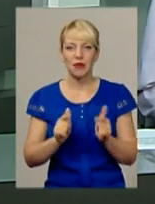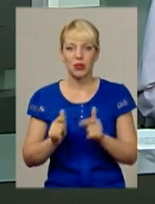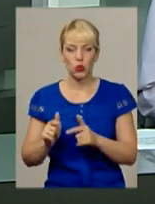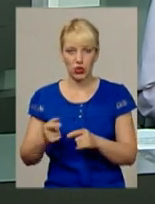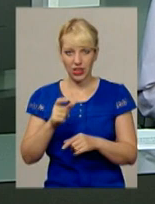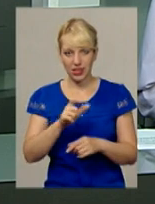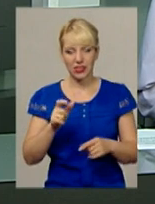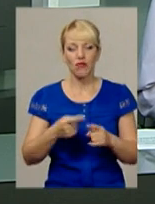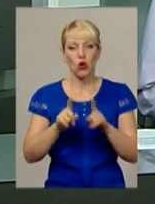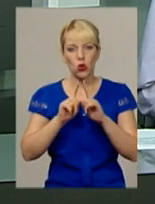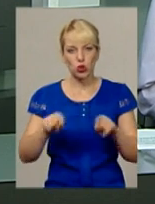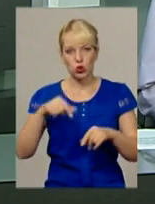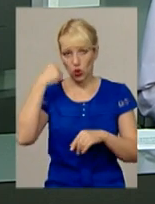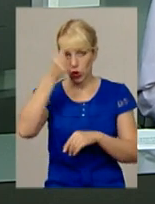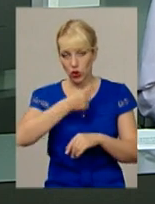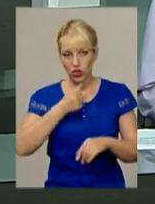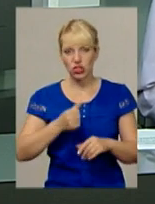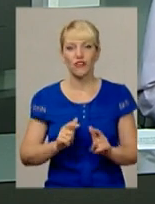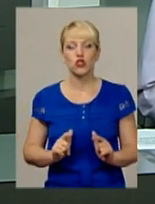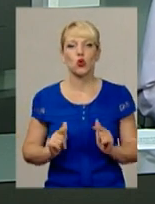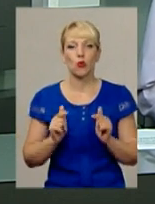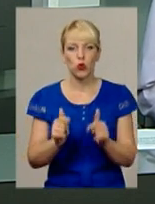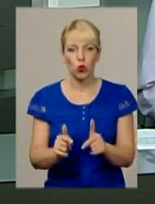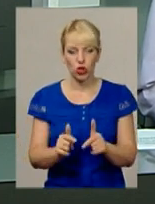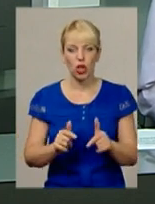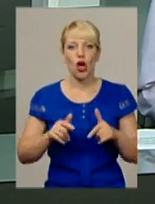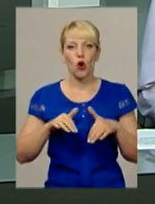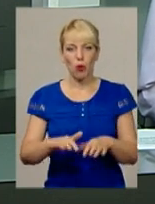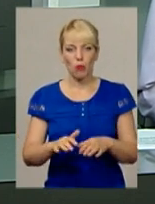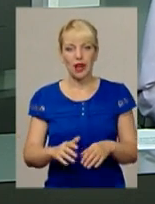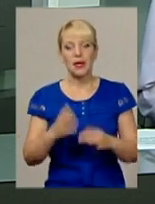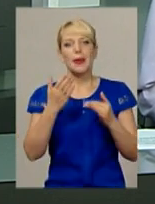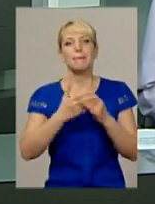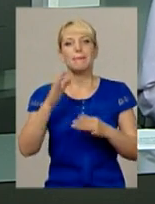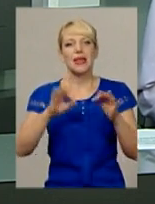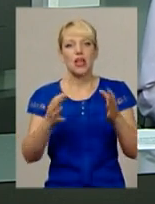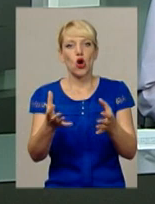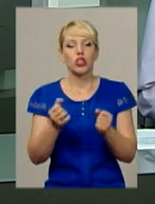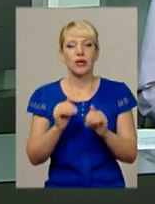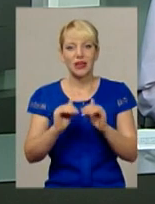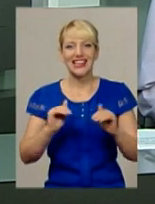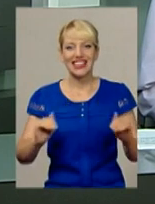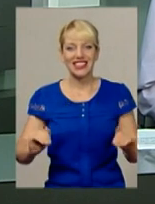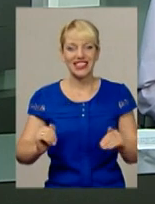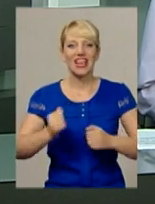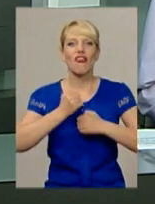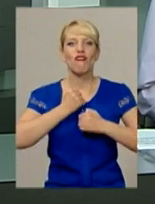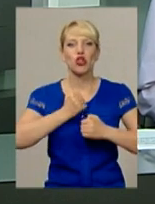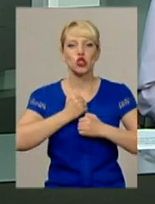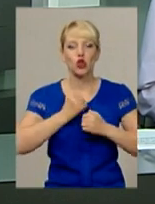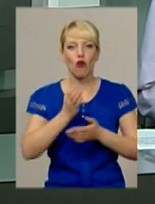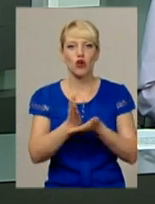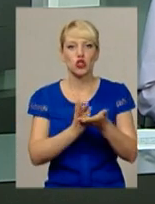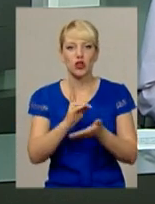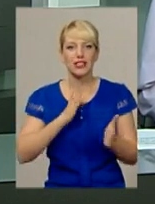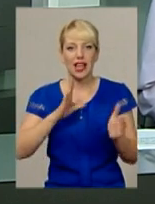цьогорічної вступної кампанії. Натомість пільги при вступі до вишу отримали діти загиблих в АТО військовослужбовців. Чим вищі